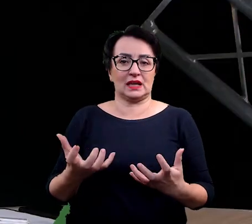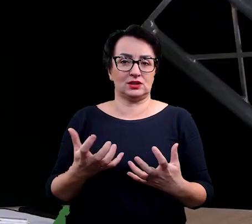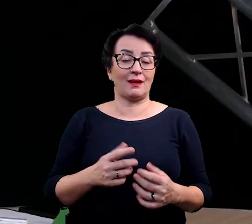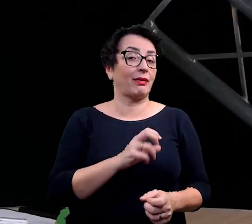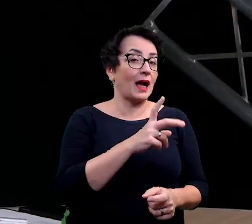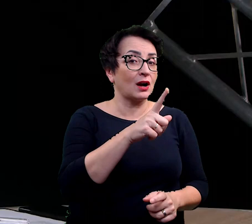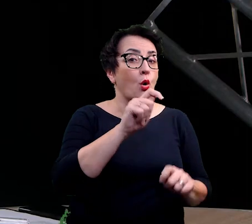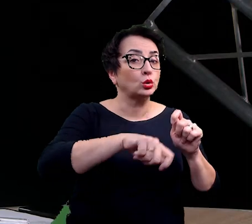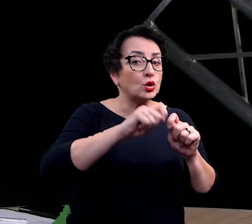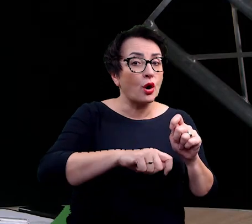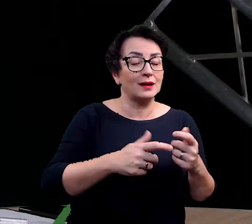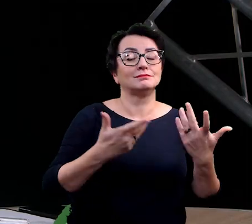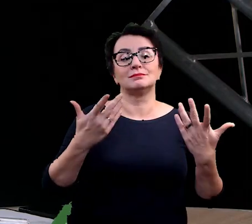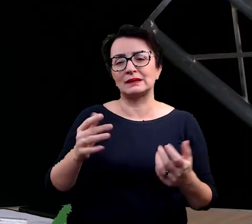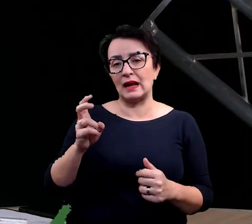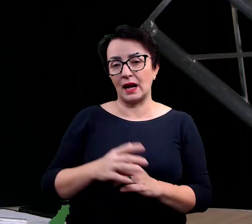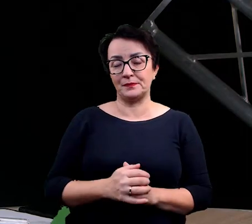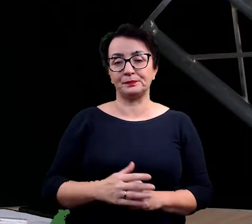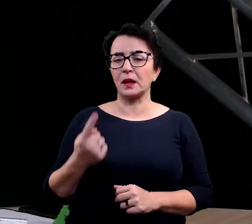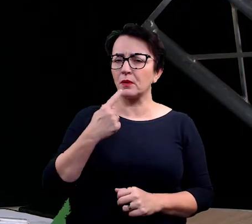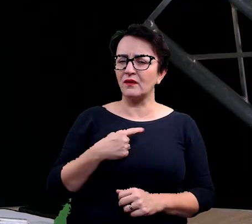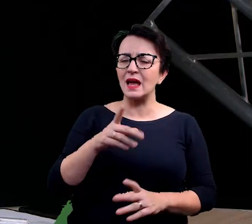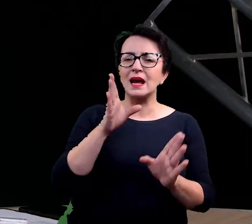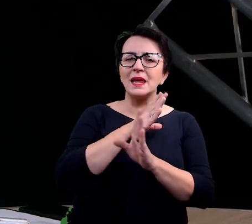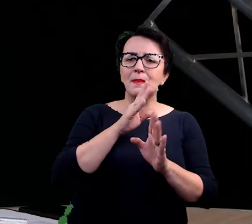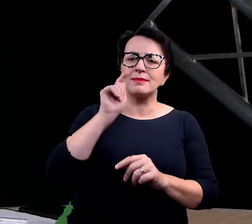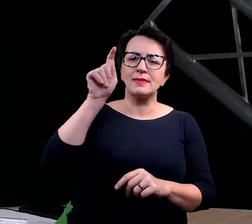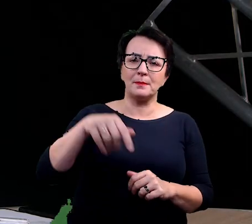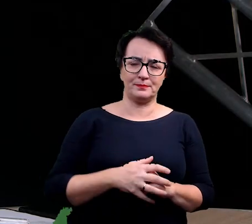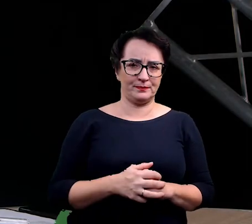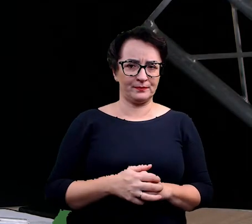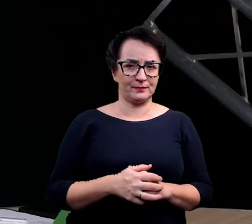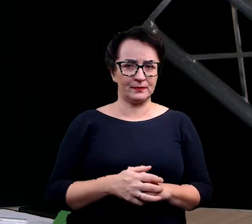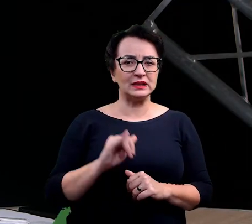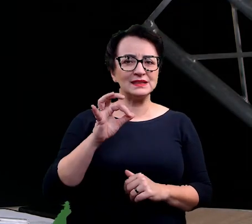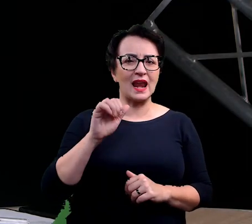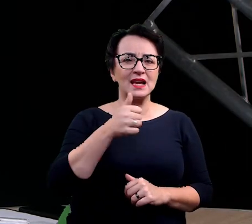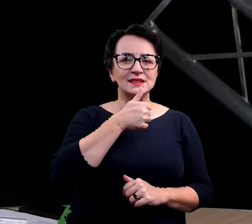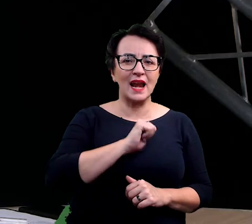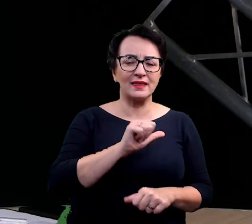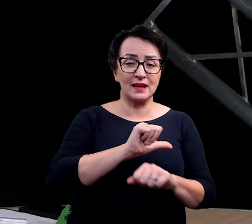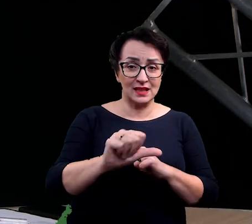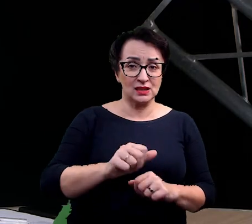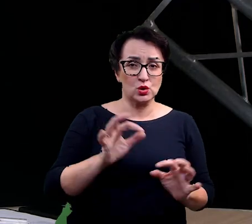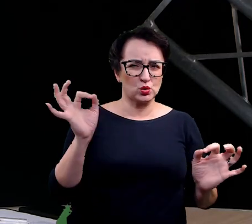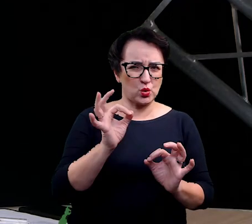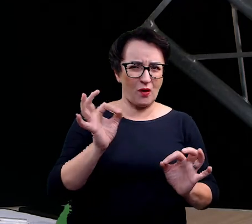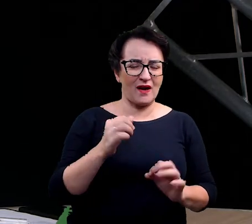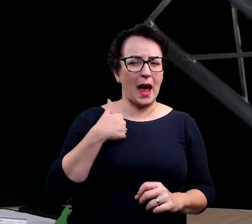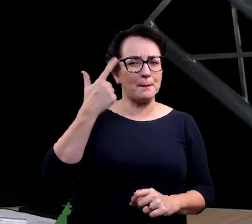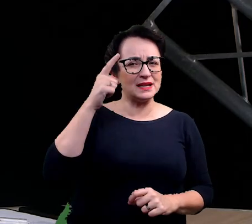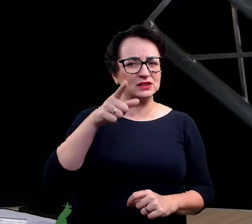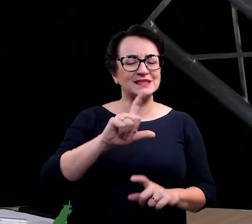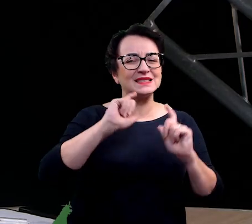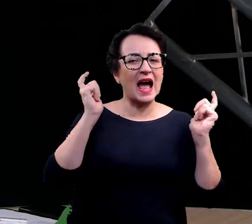klimat na Islandii jest oczywiście dość surowy, tak? I rozumiem, że nie marzysz cały rok, kiedy chcesz prowadzić swoich badań. Kiedy jest to